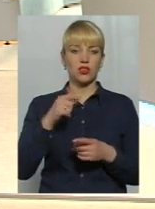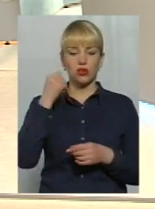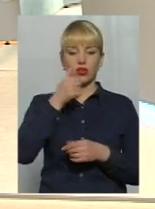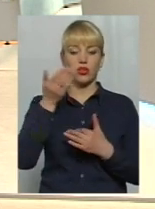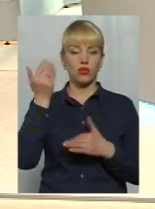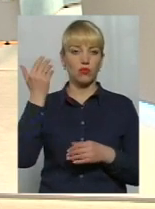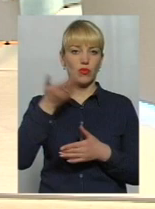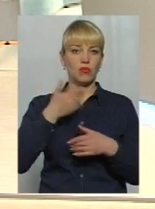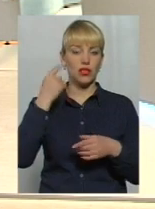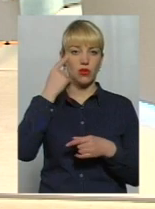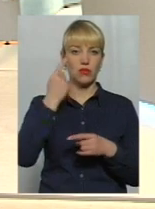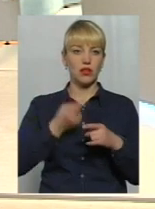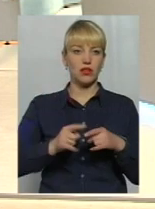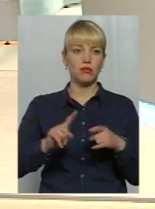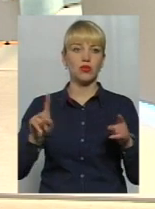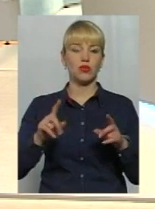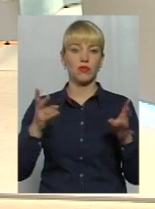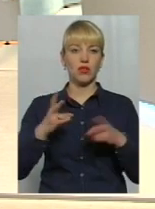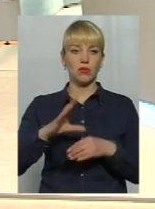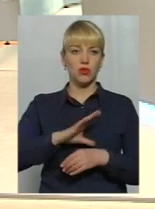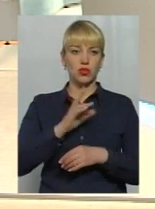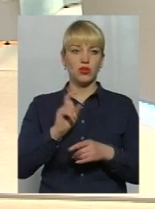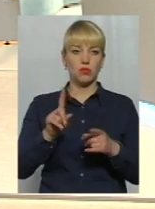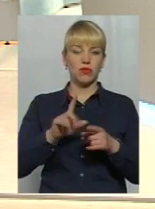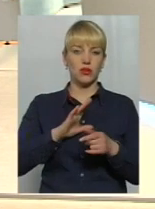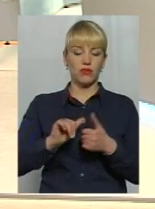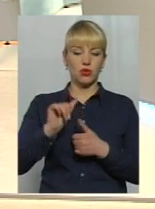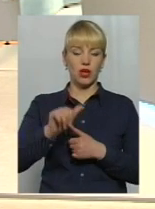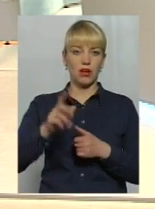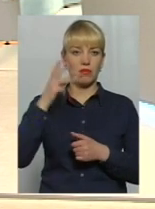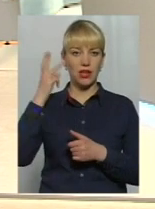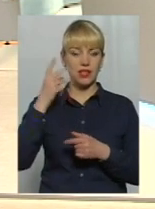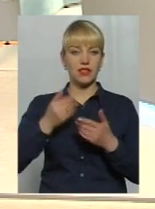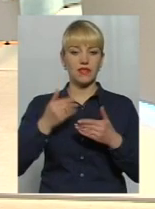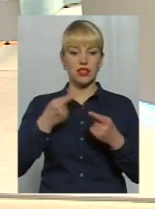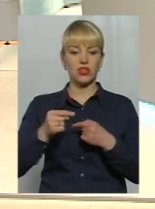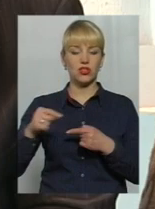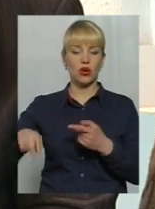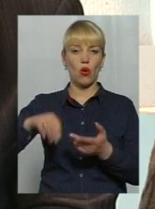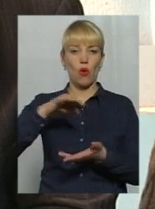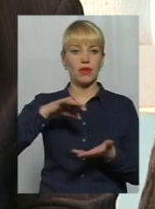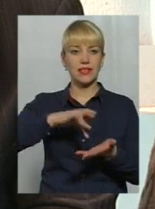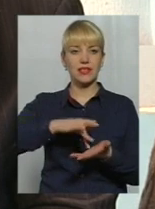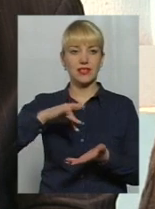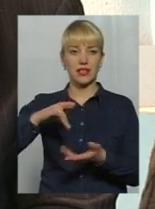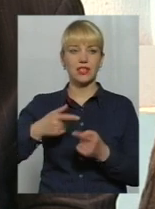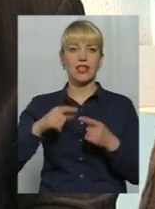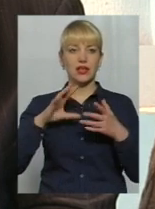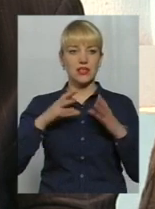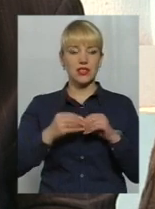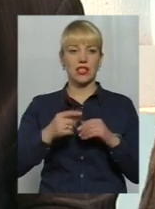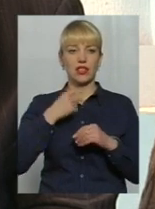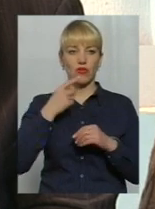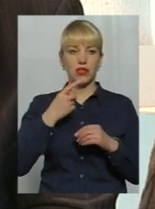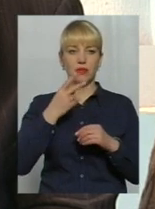задумулися над тим, що має відокремлювати Хмельницький від інших обласних центрів і, взагалі, показати